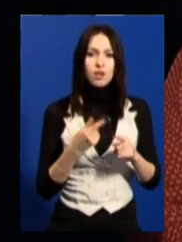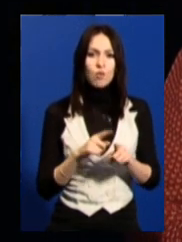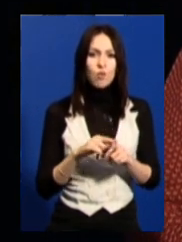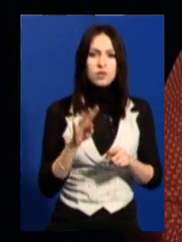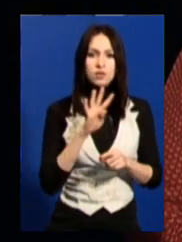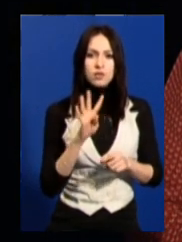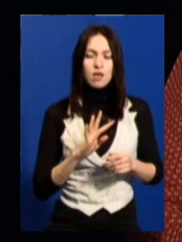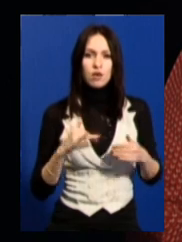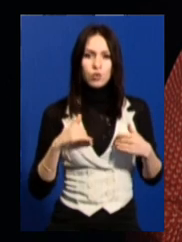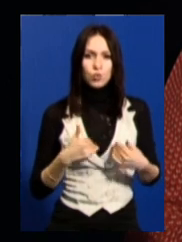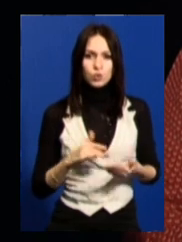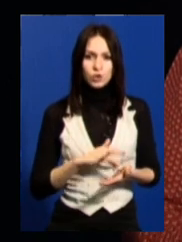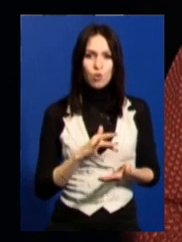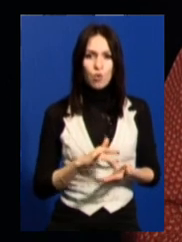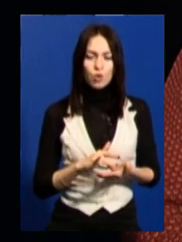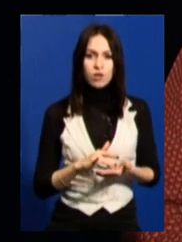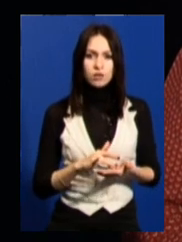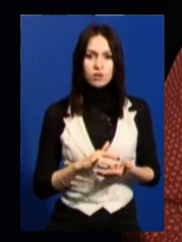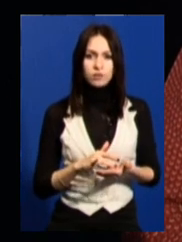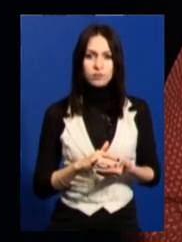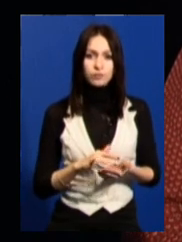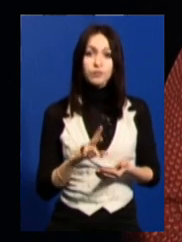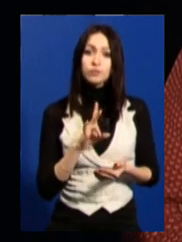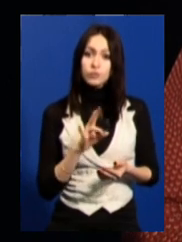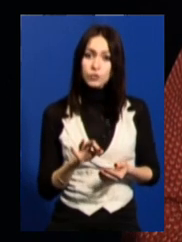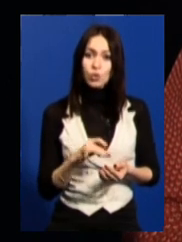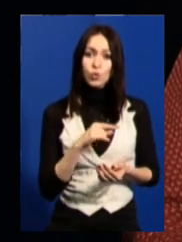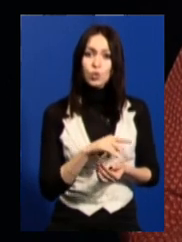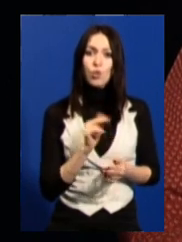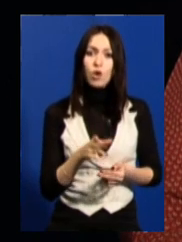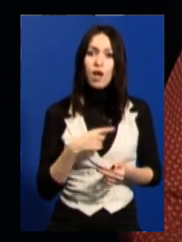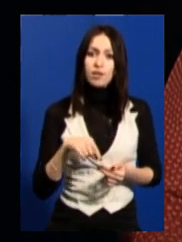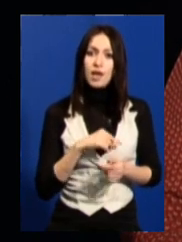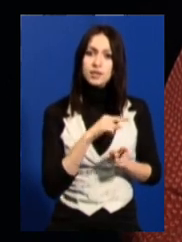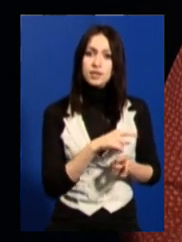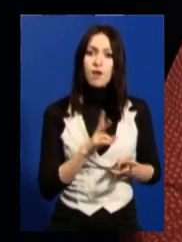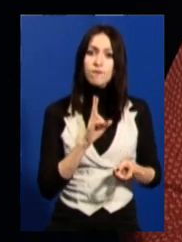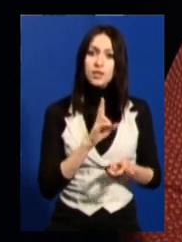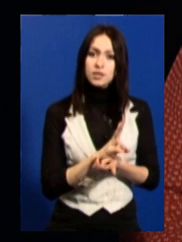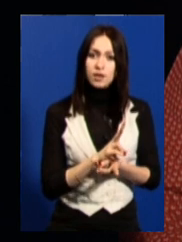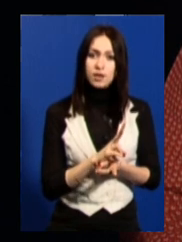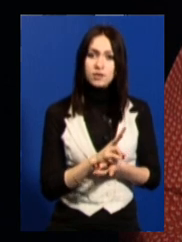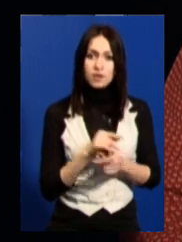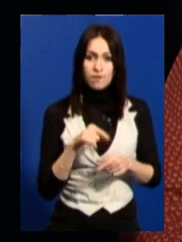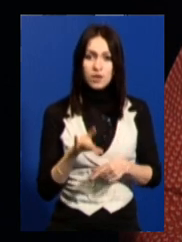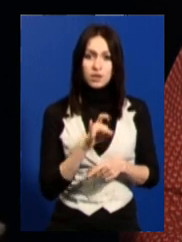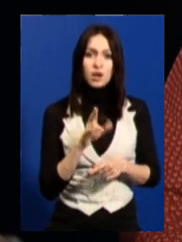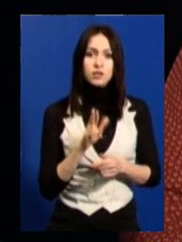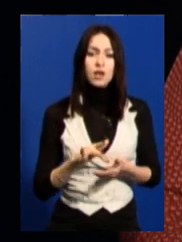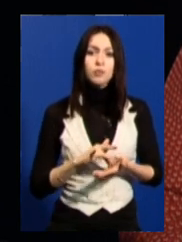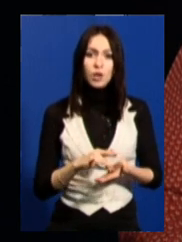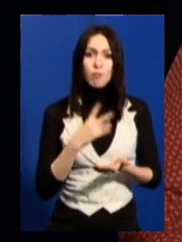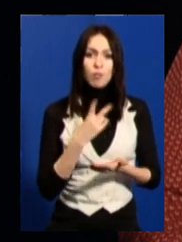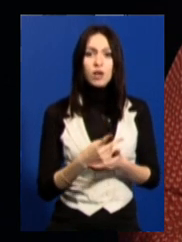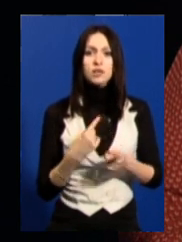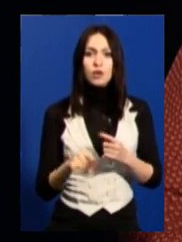сумне місто. Але те, як нас там зустріли цей раз, саме як мандрівників... Показали